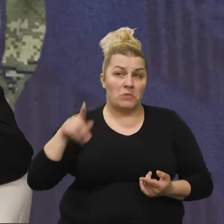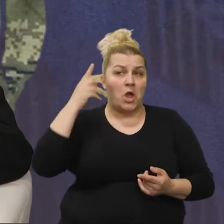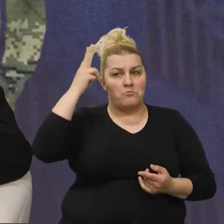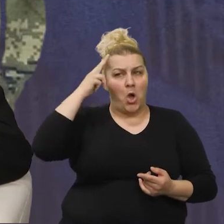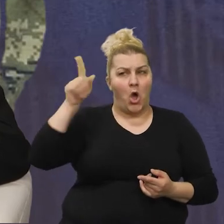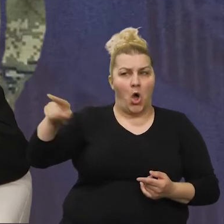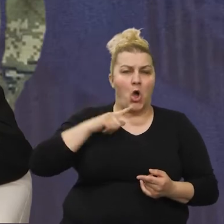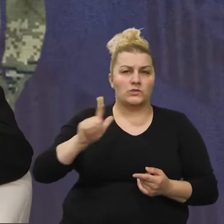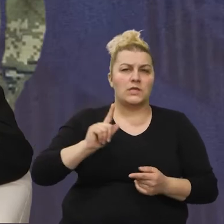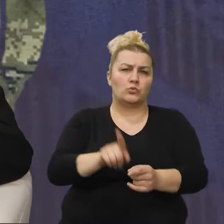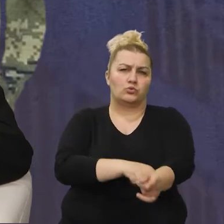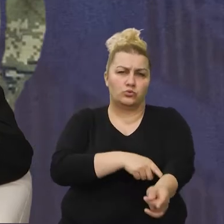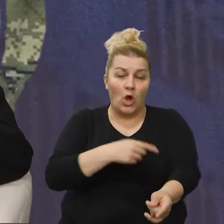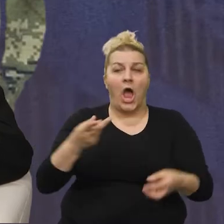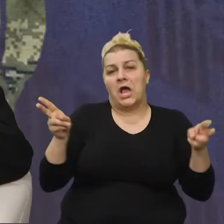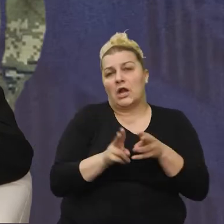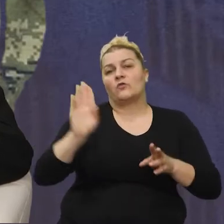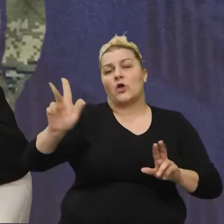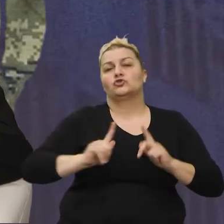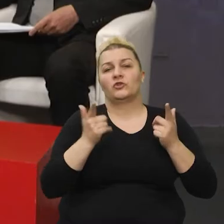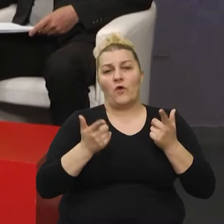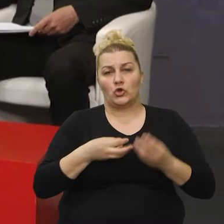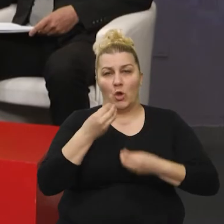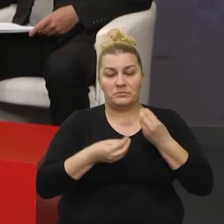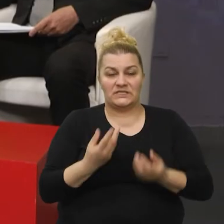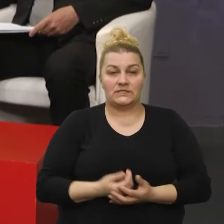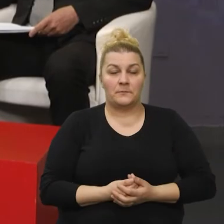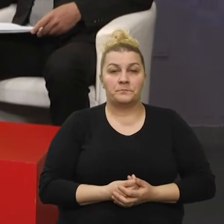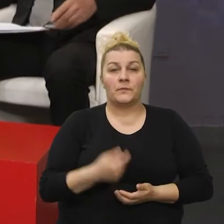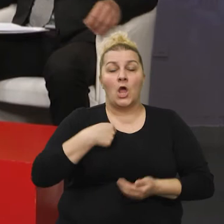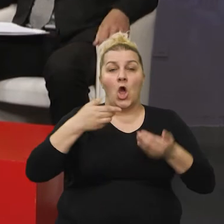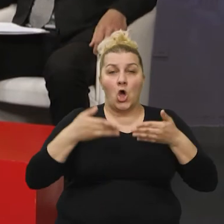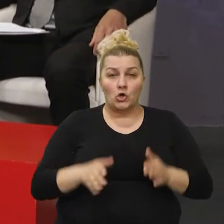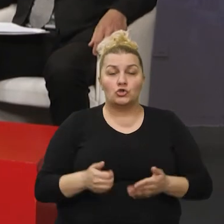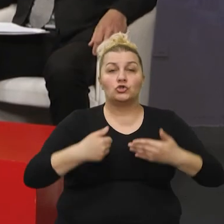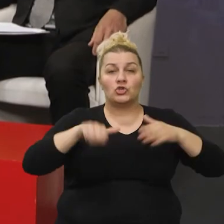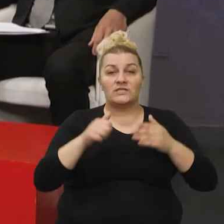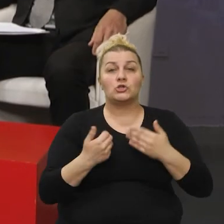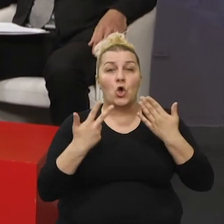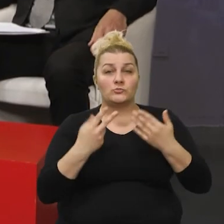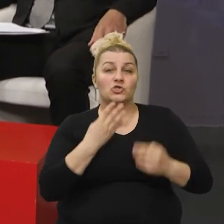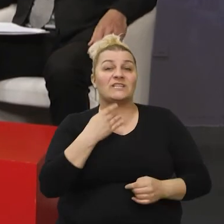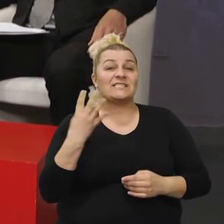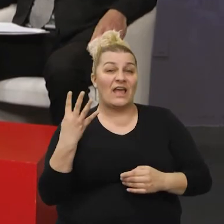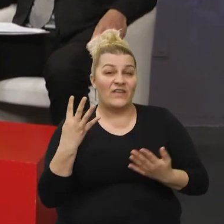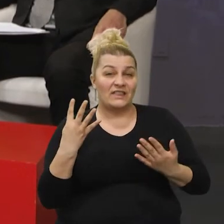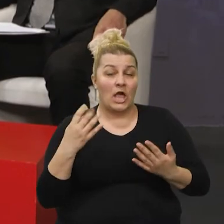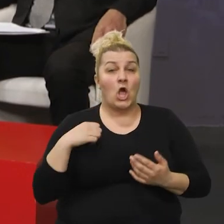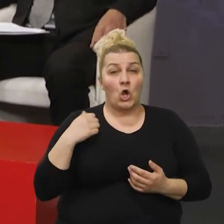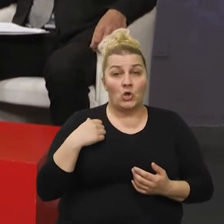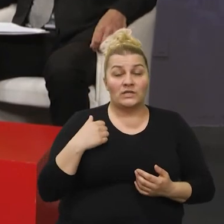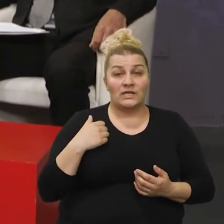se dugi niz godina, evo, u par rečenica vaše životopise. Ja sam rođen 16.8.1949. godine u selu